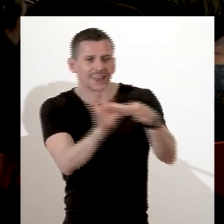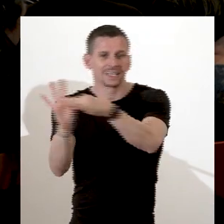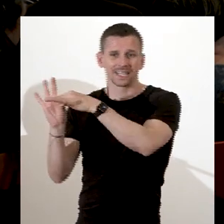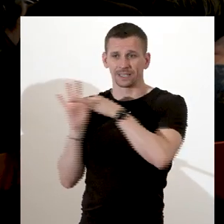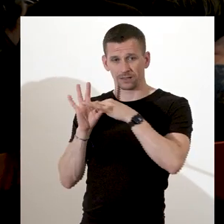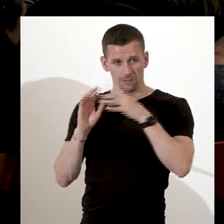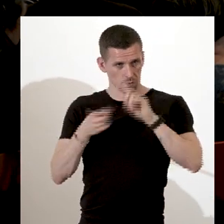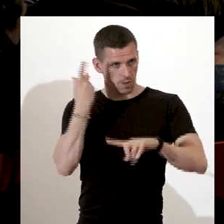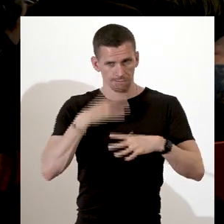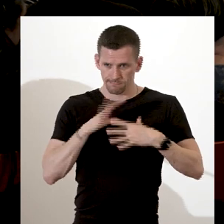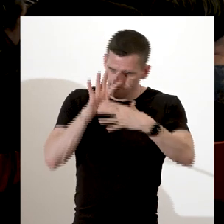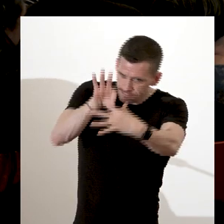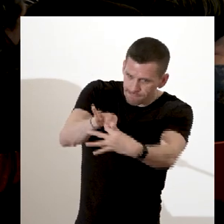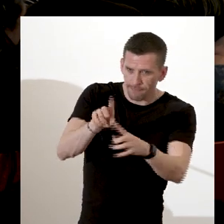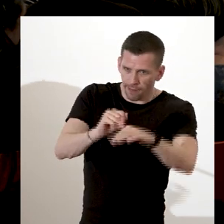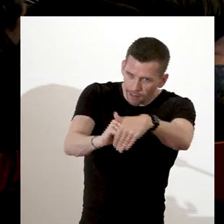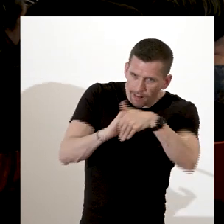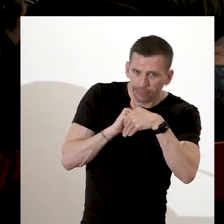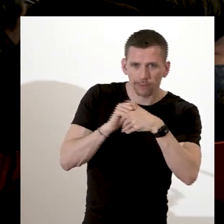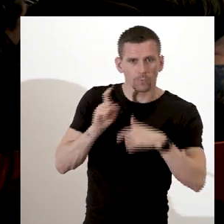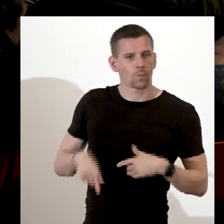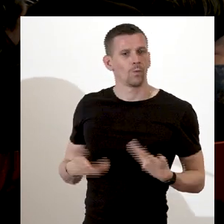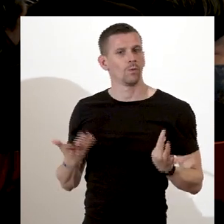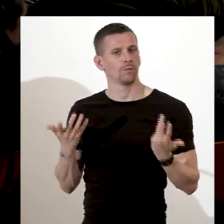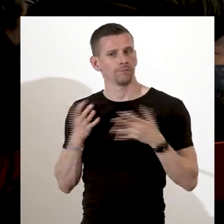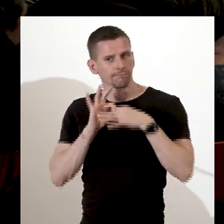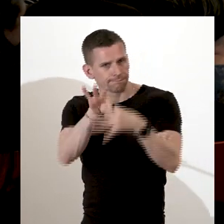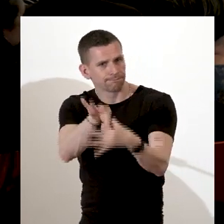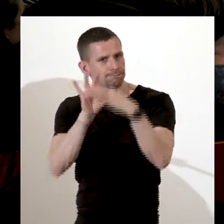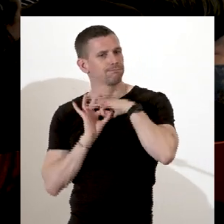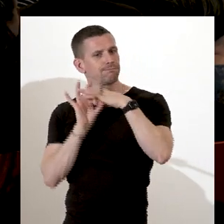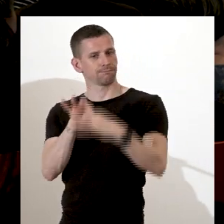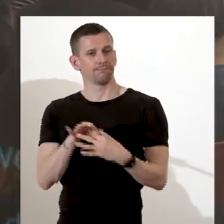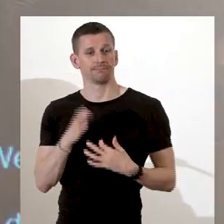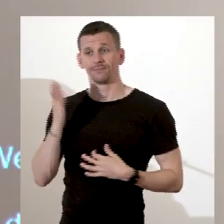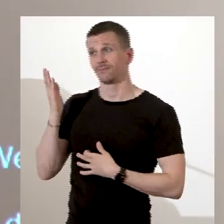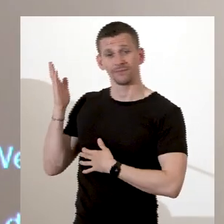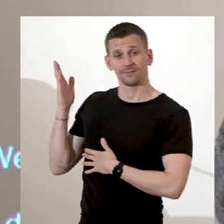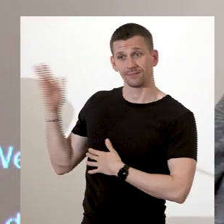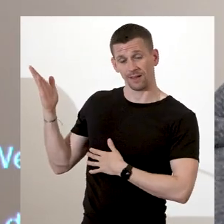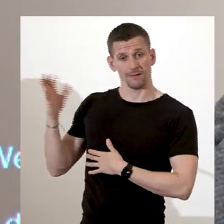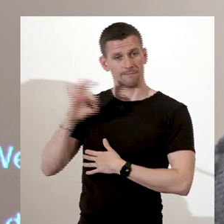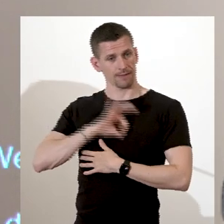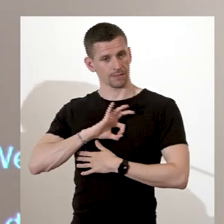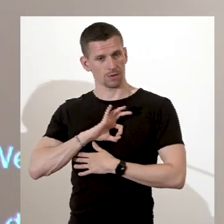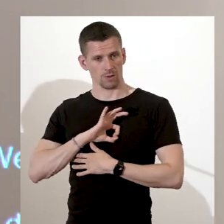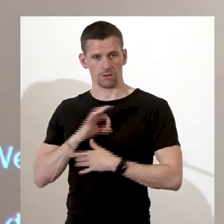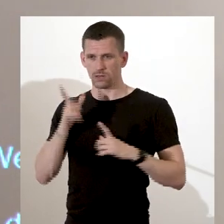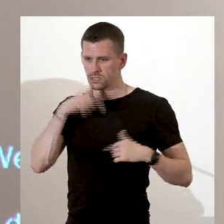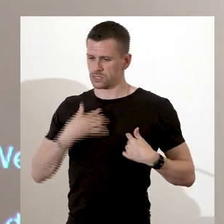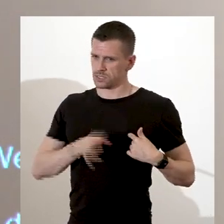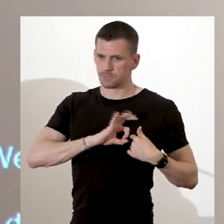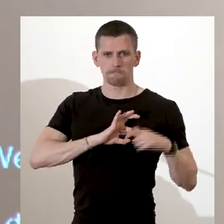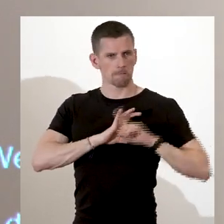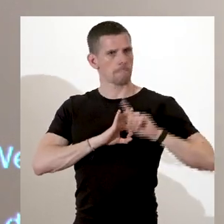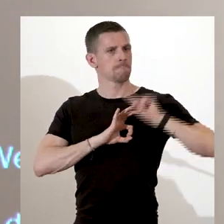interpeller également ceux qui vont plus tard porter ou avoir cette médaille-là. Donc on comprend bien ici que l'idée est